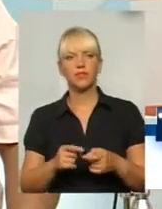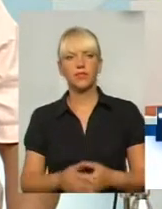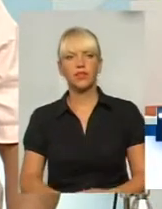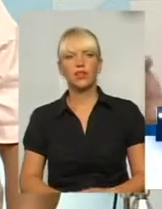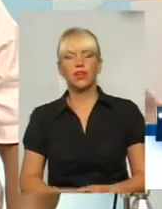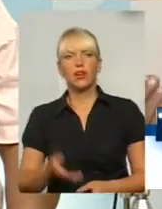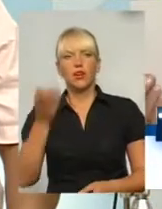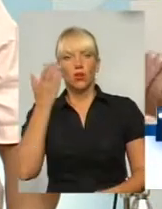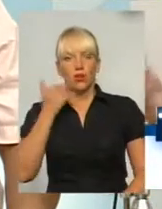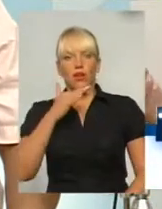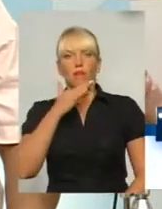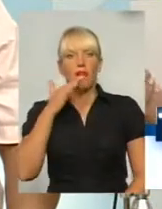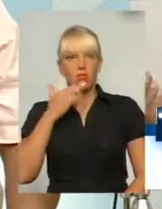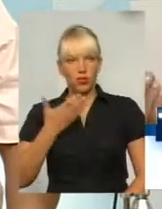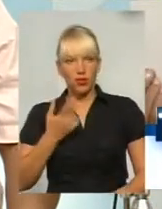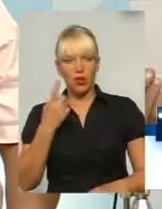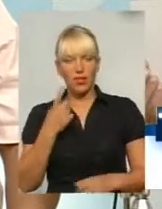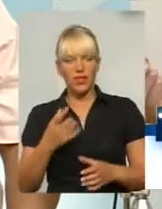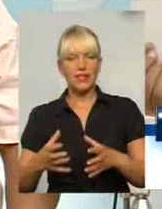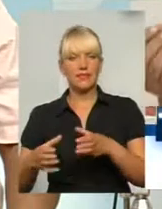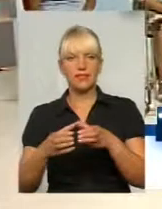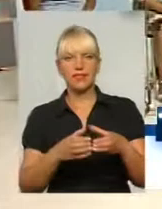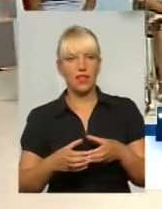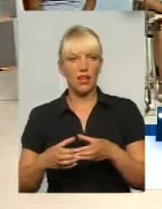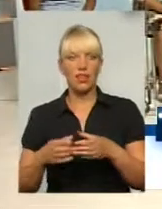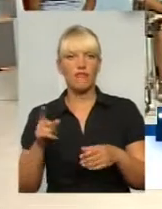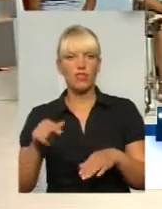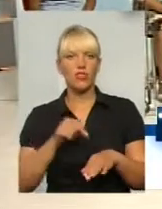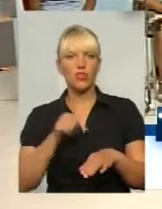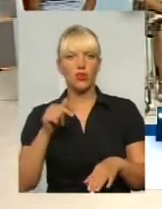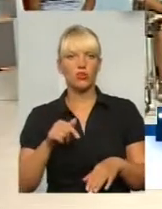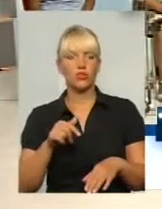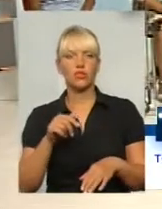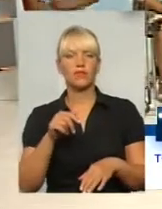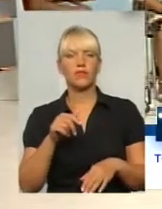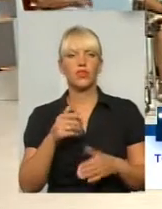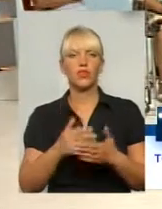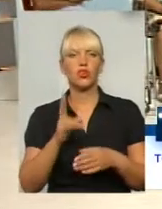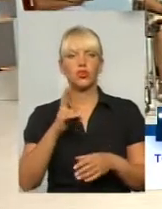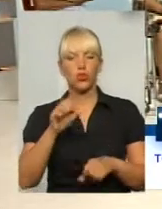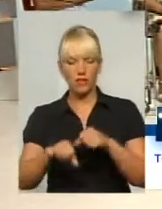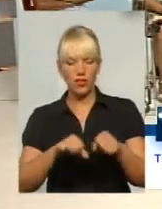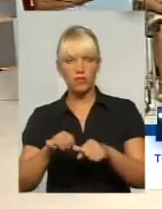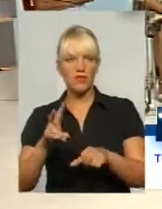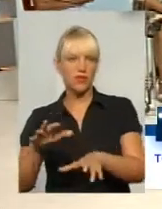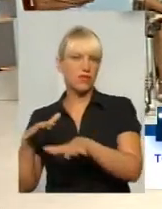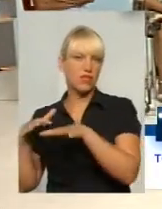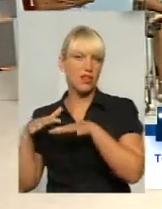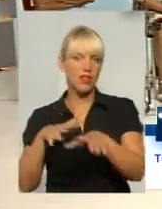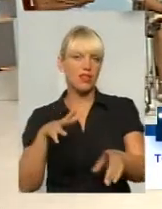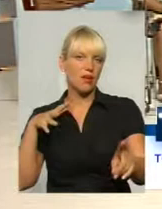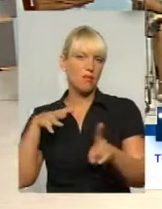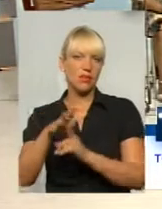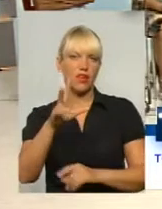коли багато їх в одній стаї, вони реагують на велосипедистів, хтось проїжджає на велосипедистів, вони всі накидаються, гавкаються,